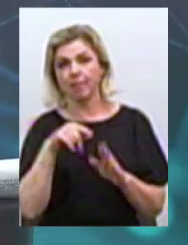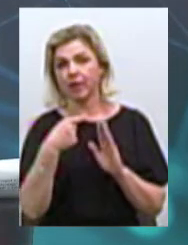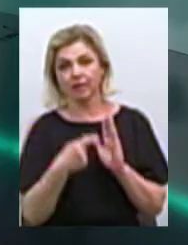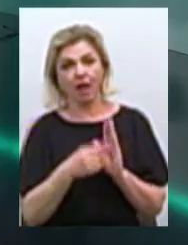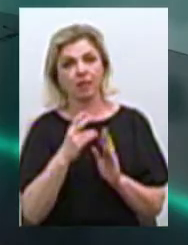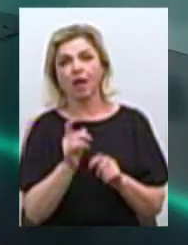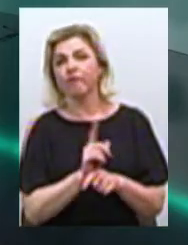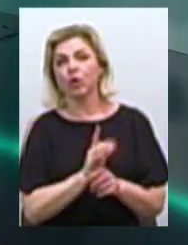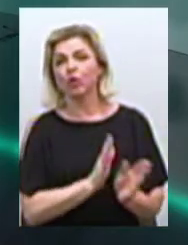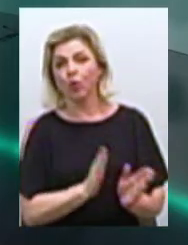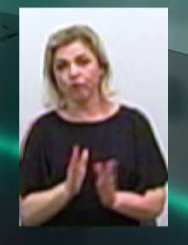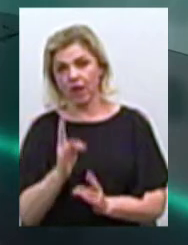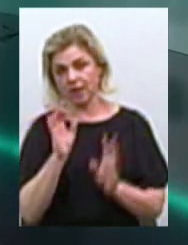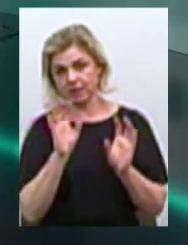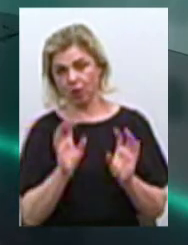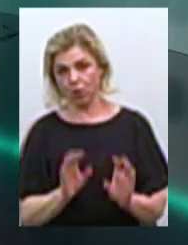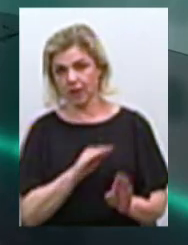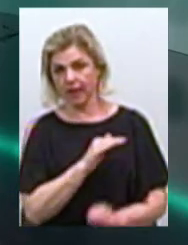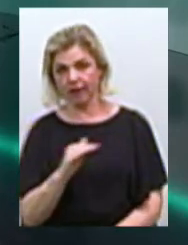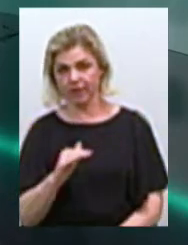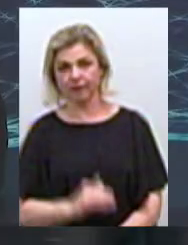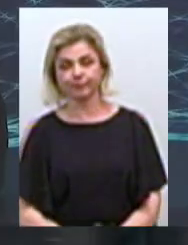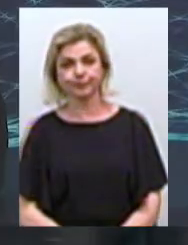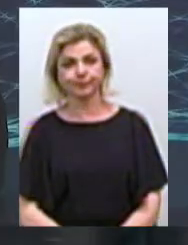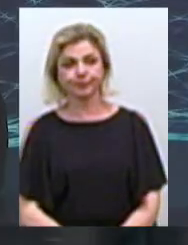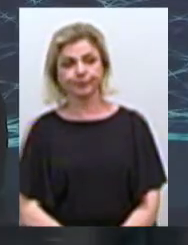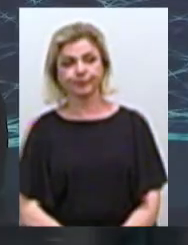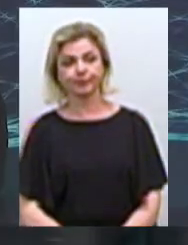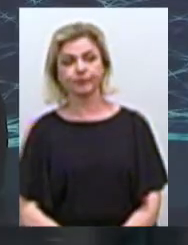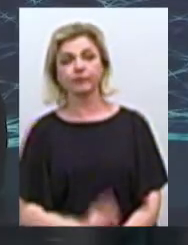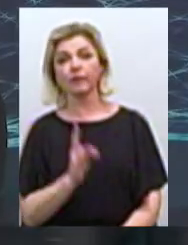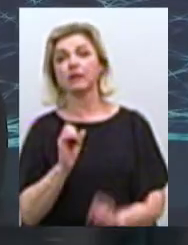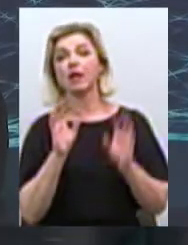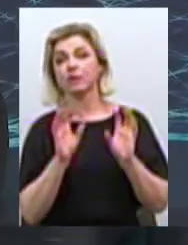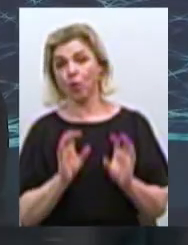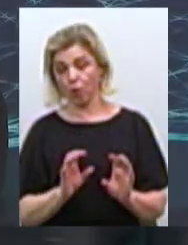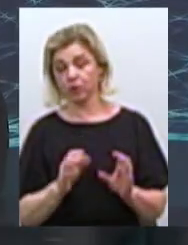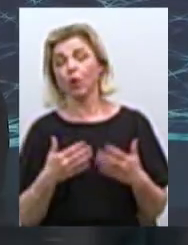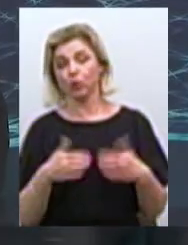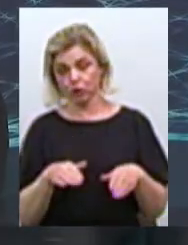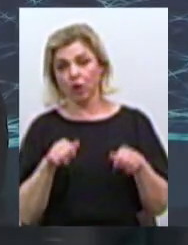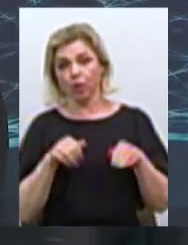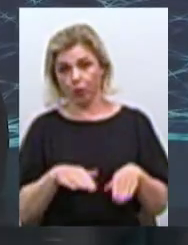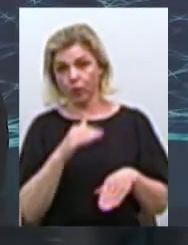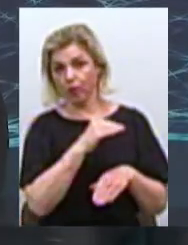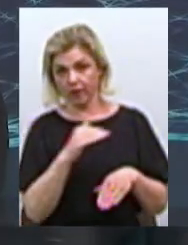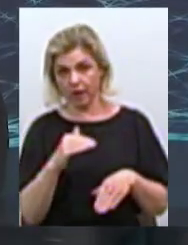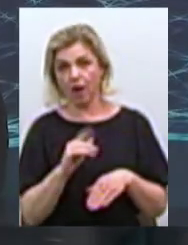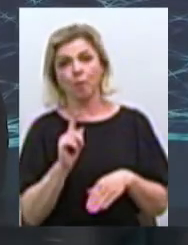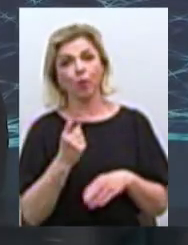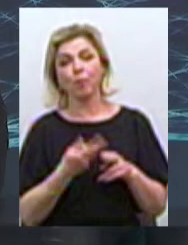рівні? ну, на законодавчому рівні урегулировано, тому, як ця довідка давним-давно